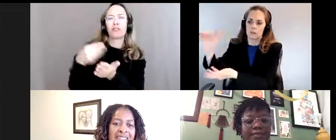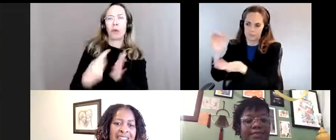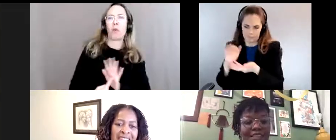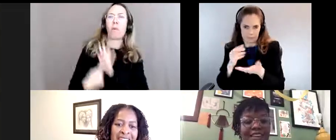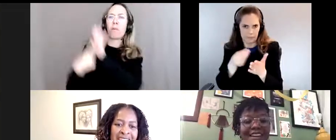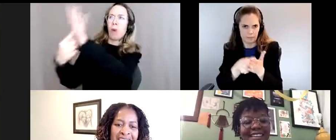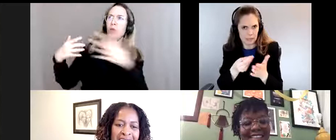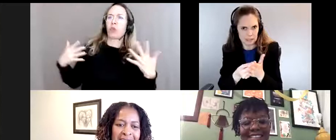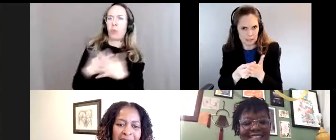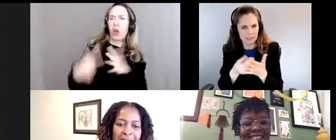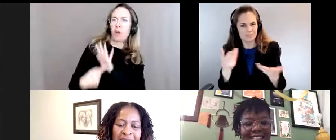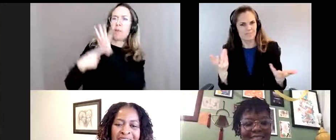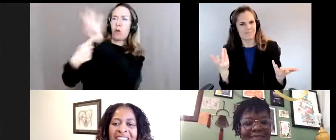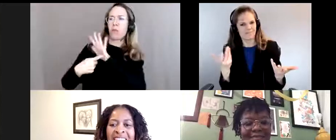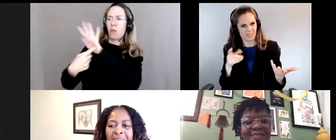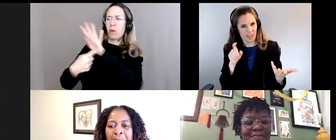Donc,